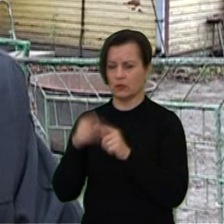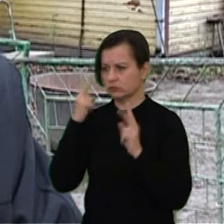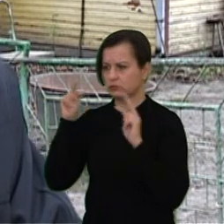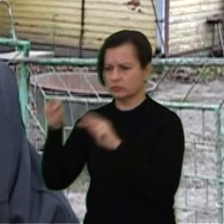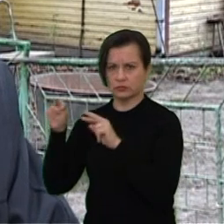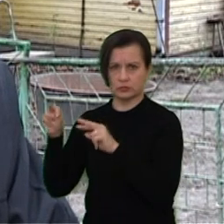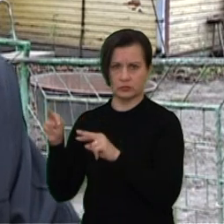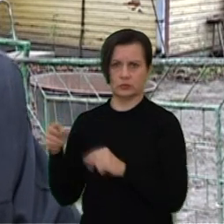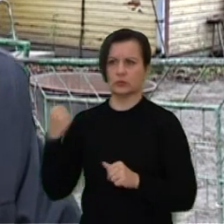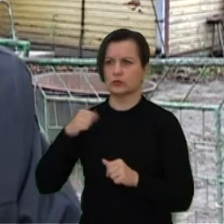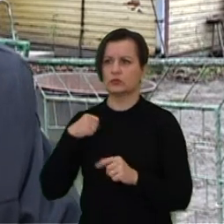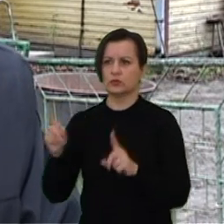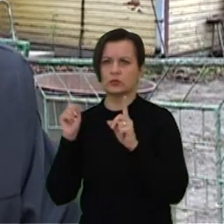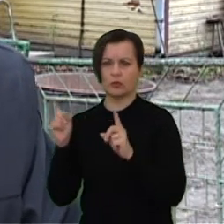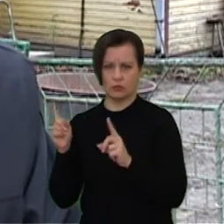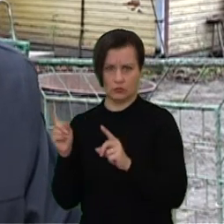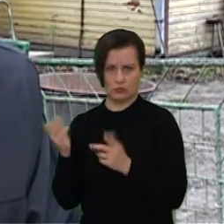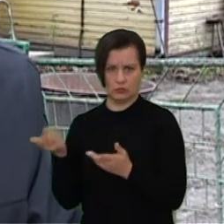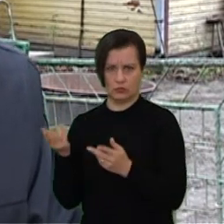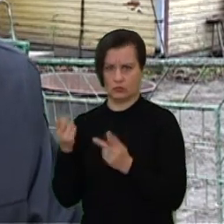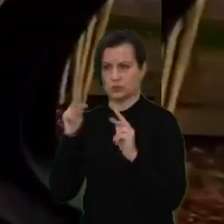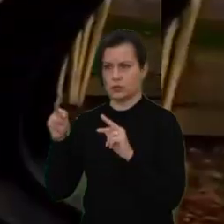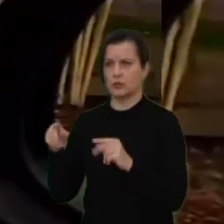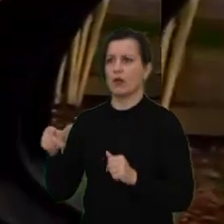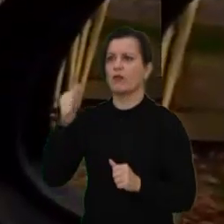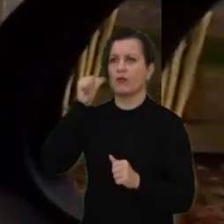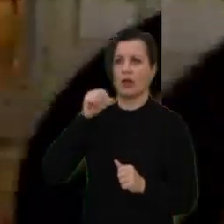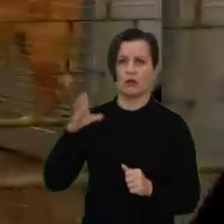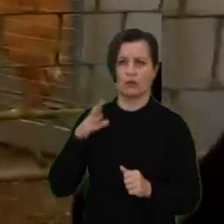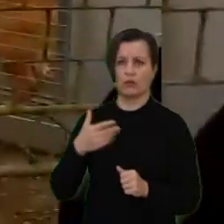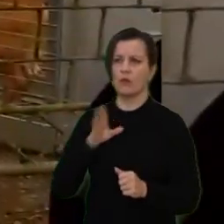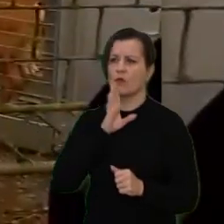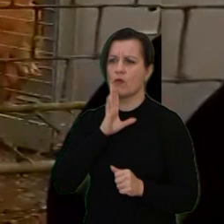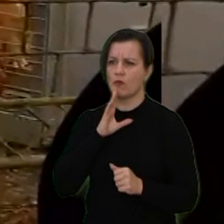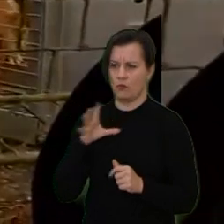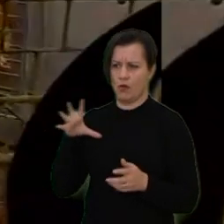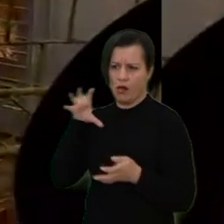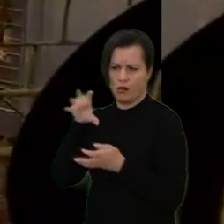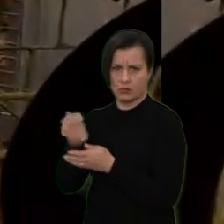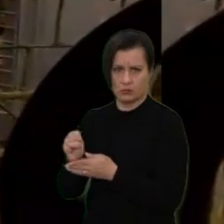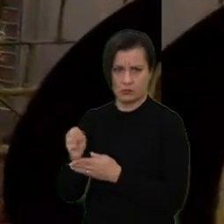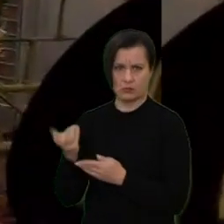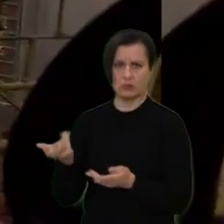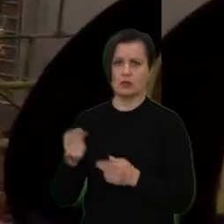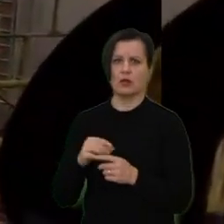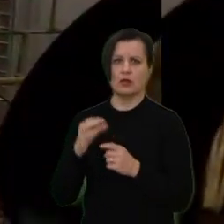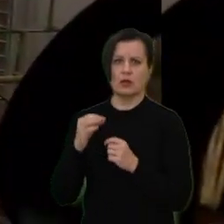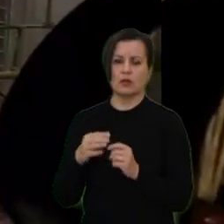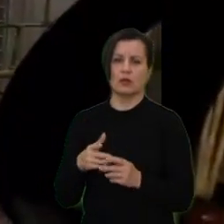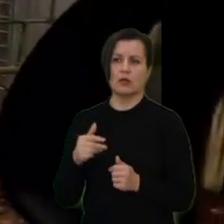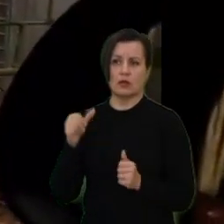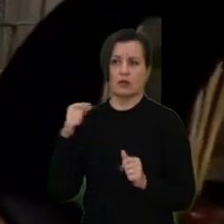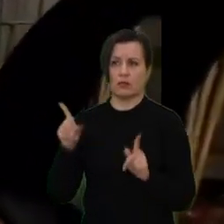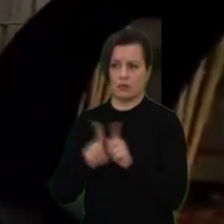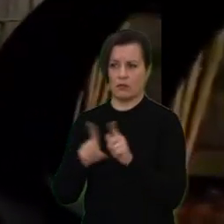žmonių saugumų užtikrinti, nes vakar, kiek supranto, čia buvo užpultamų, tai iškiai palaidų šunų lakstančių. Buvo, tai man pačiam tiek